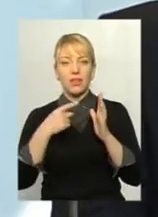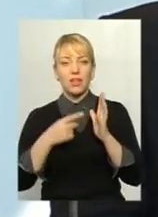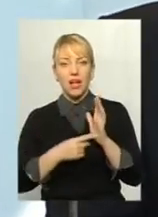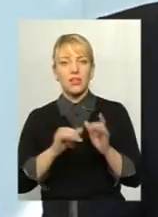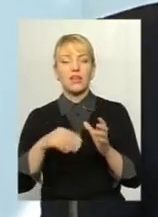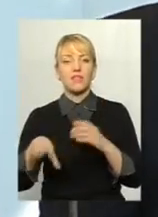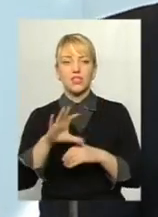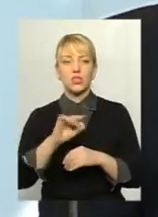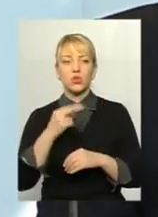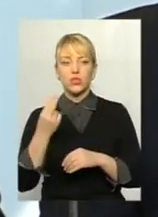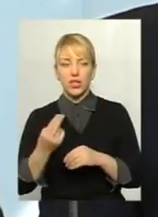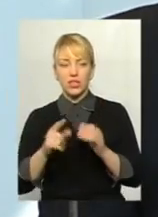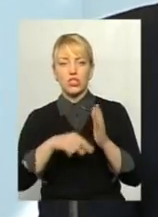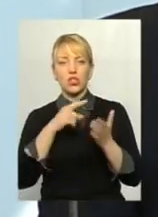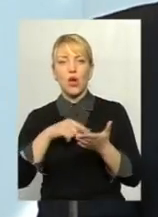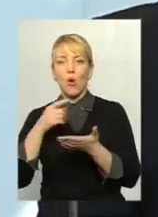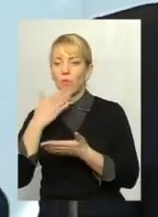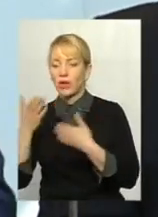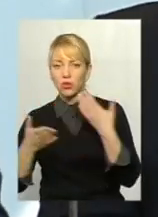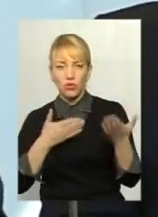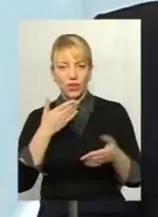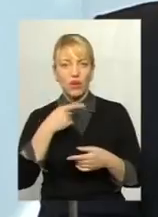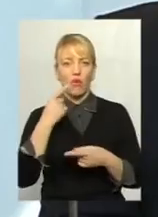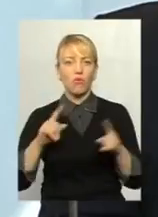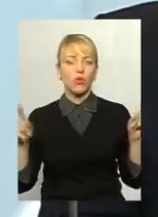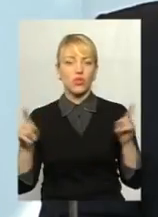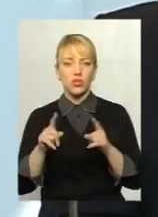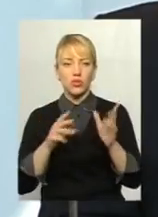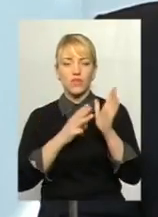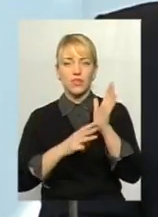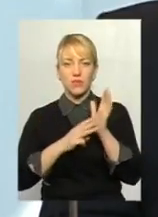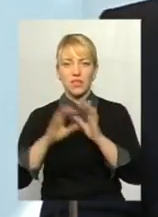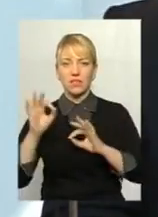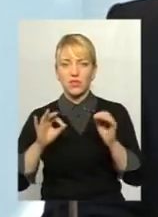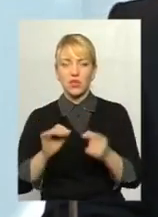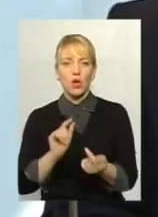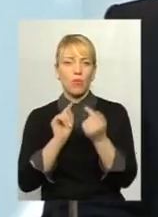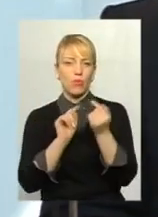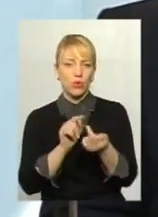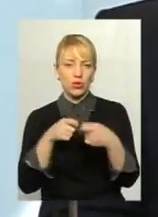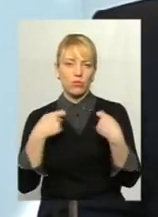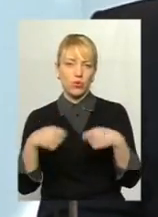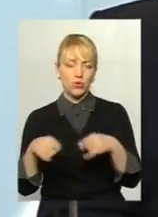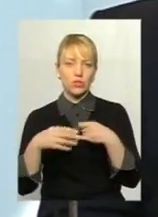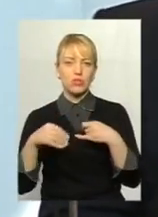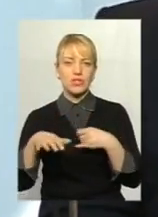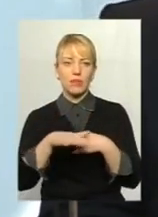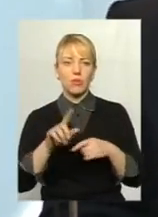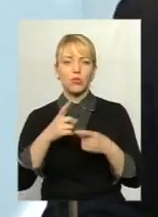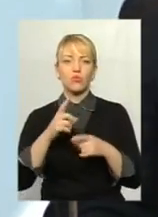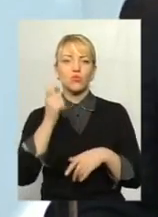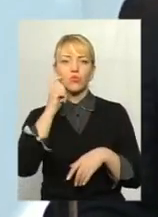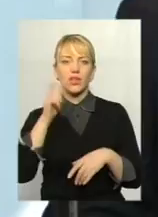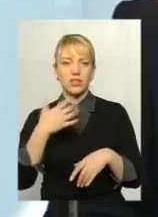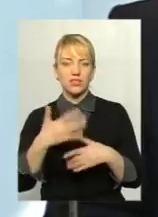всі соціологічні опитування говорять, що як мінімум 80% українців виступають проти продовжу землі. Тому що українці опечені.